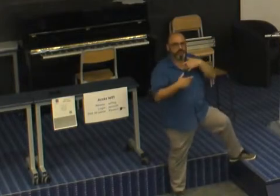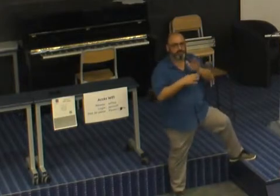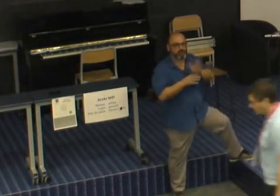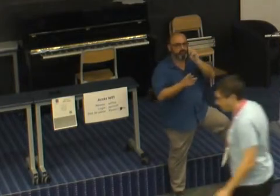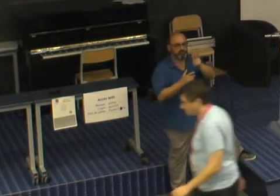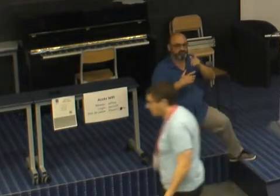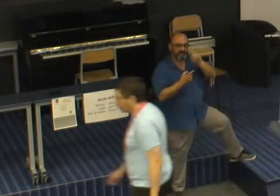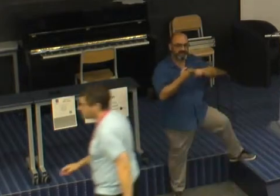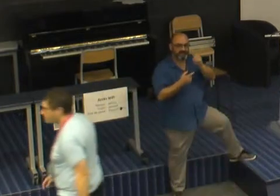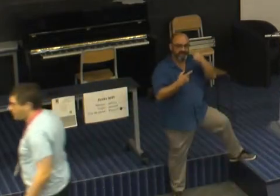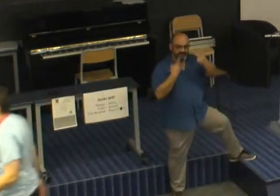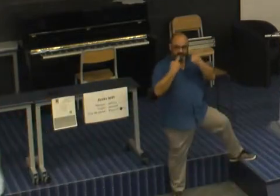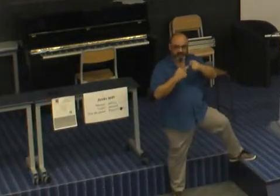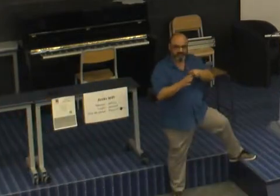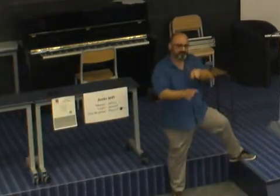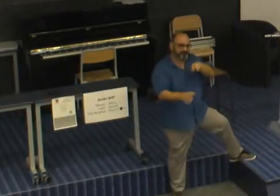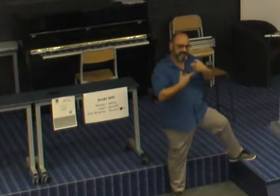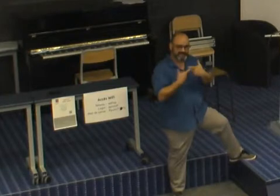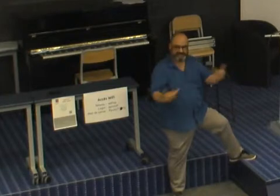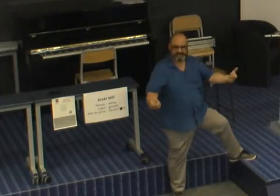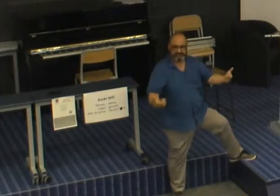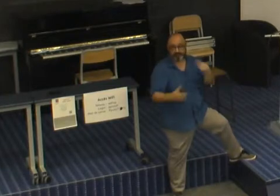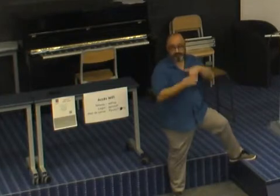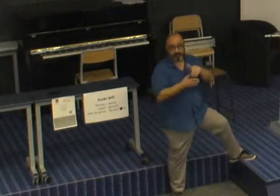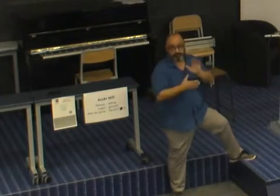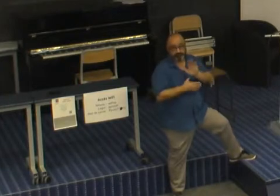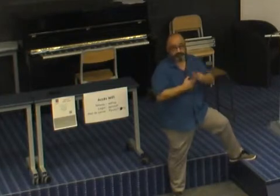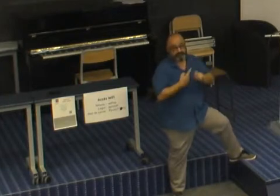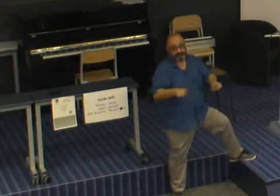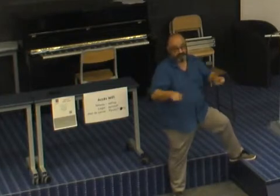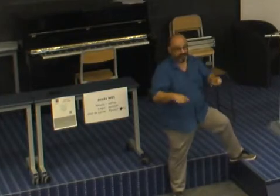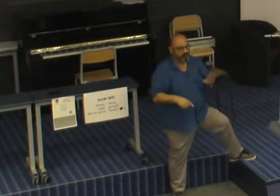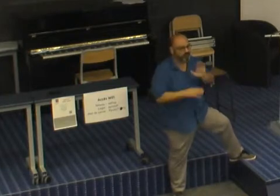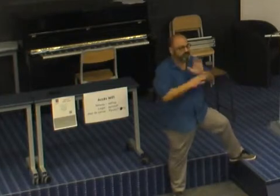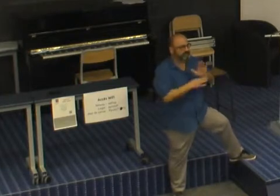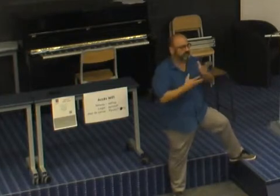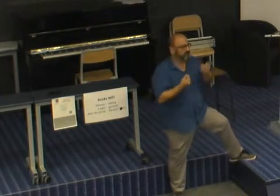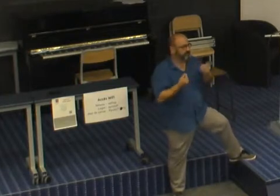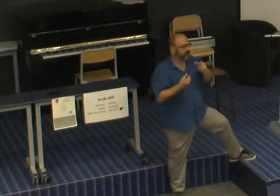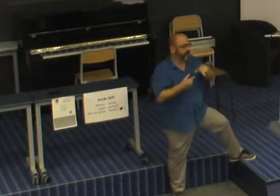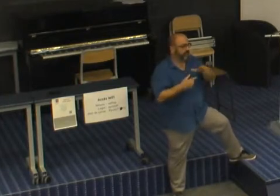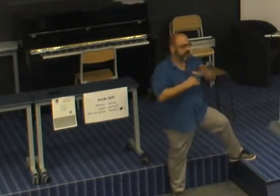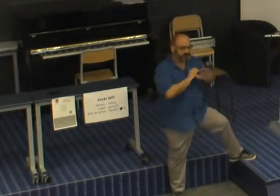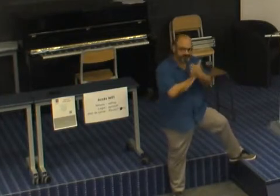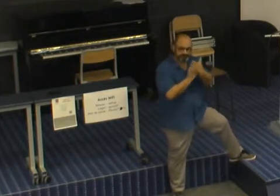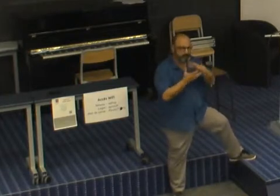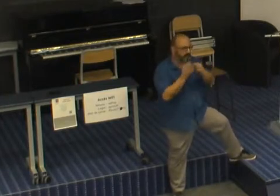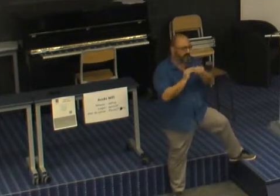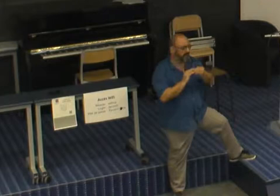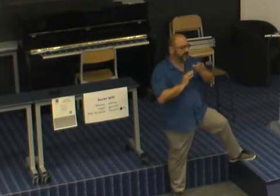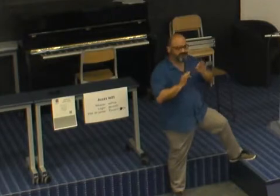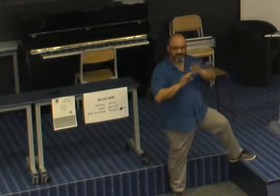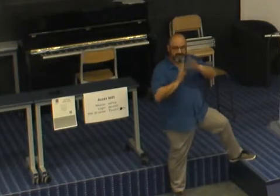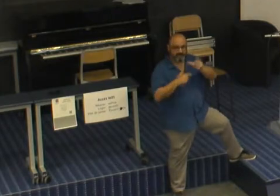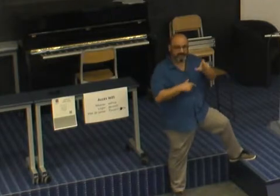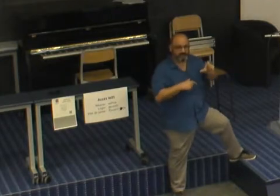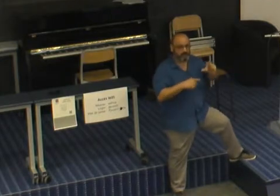manière un peu différente. C'est de présenter les problèmes rencontrés mais du point de vue de quelqu'un qui vient d'une minorité visible.